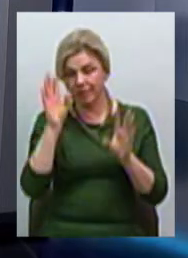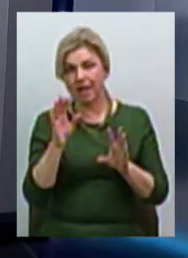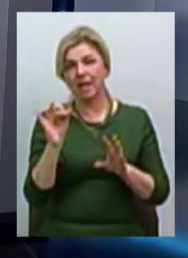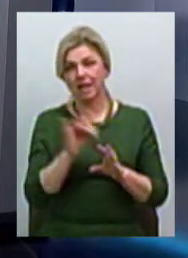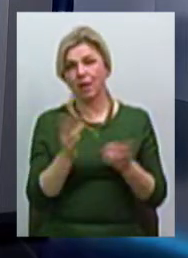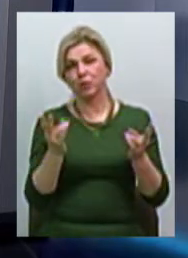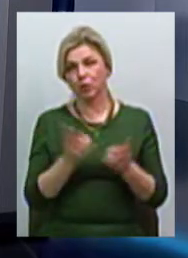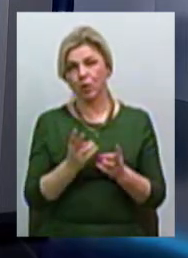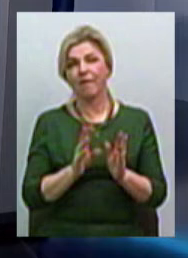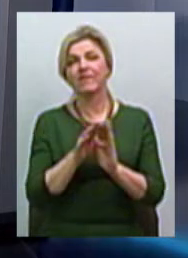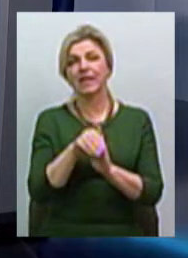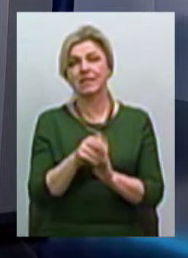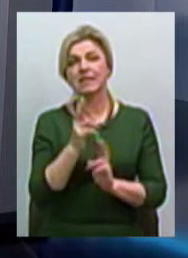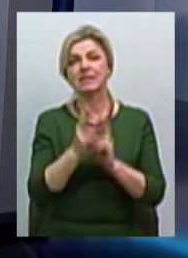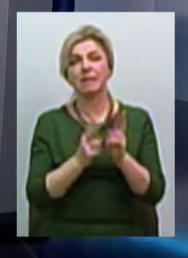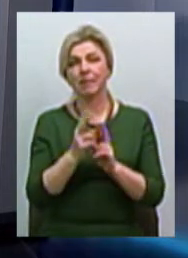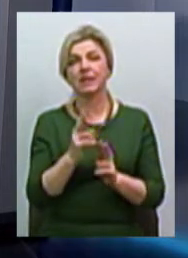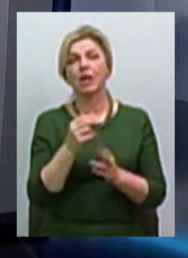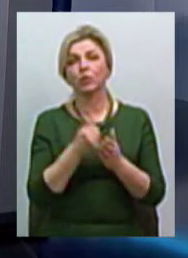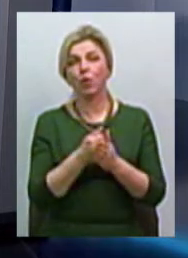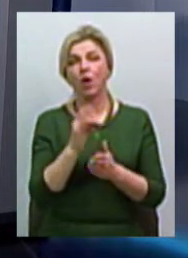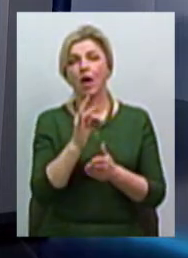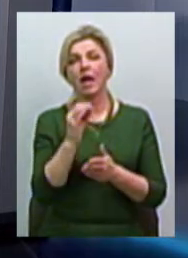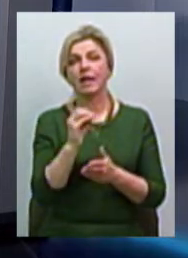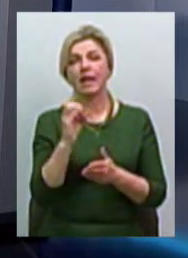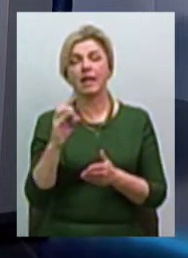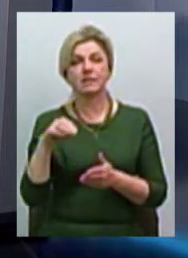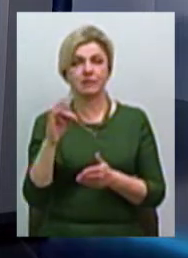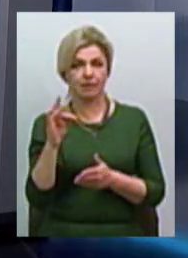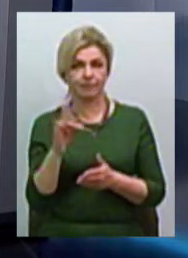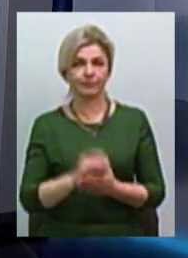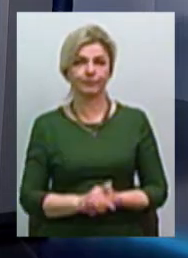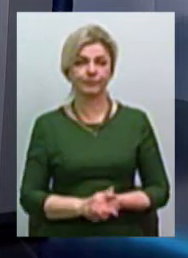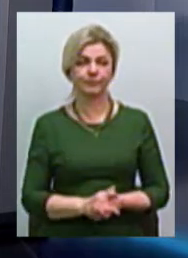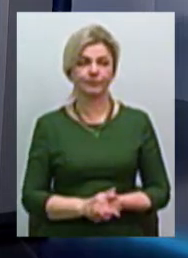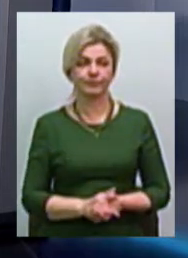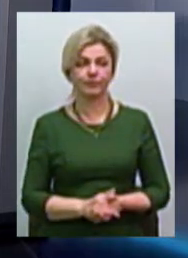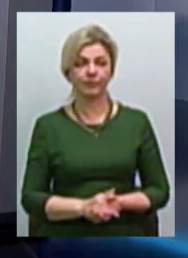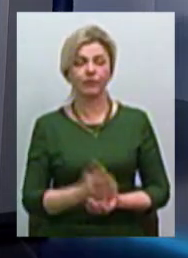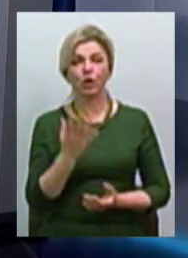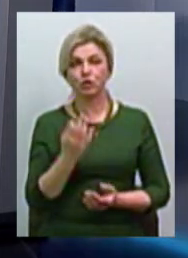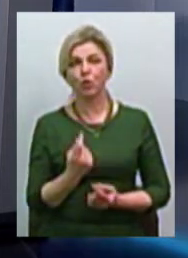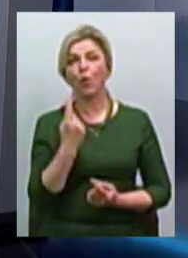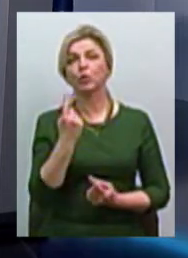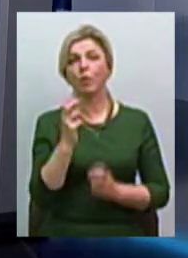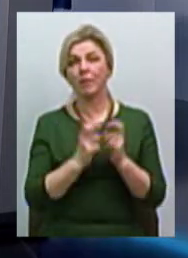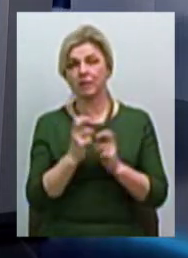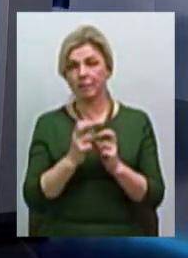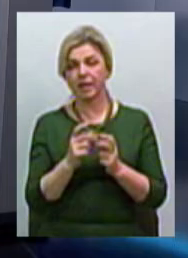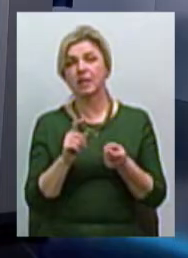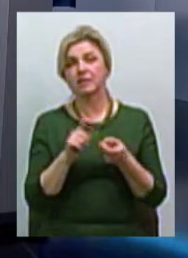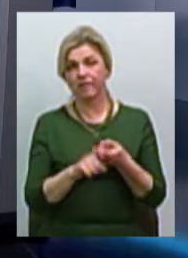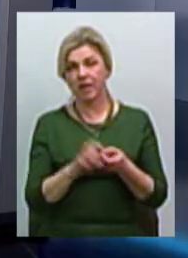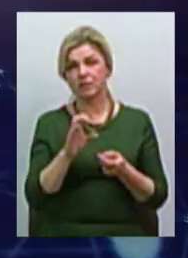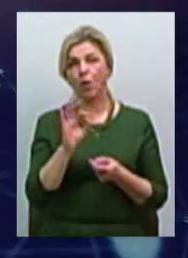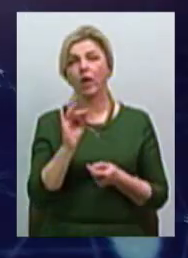вона потребує внесення змін до реєстру вимог кредиторів. От ще одне, дорожче, підприємство, пов'язане певною мірою